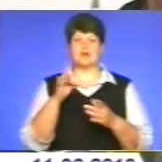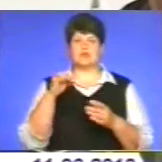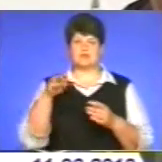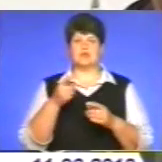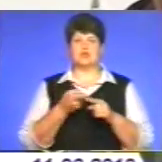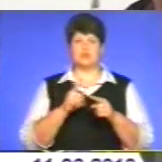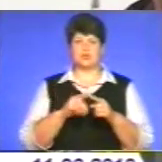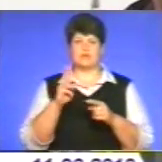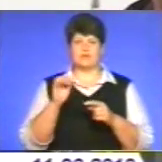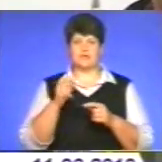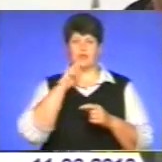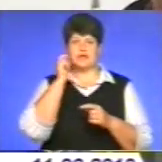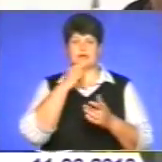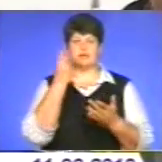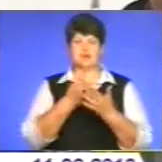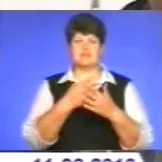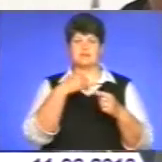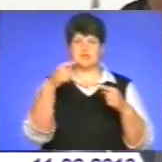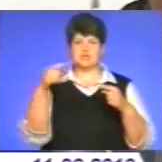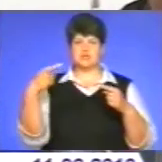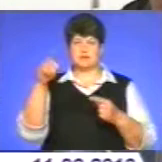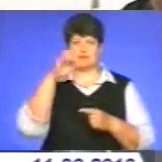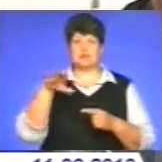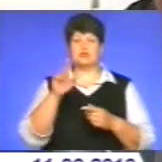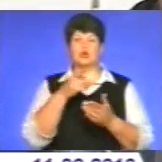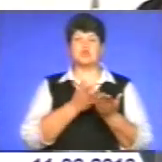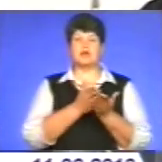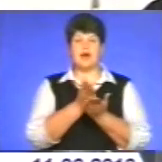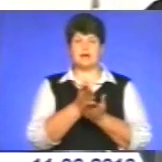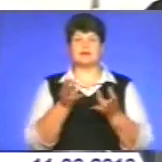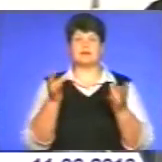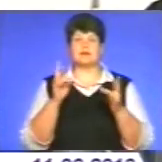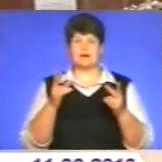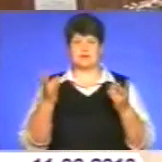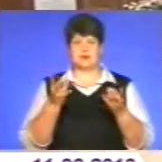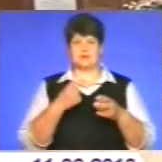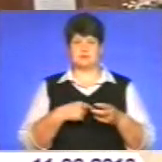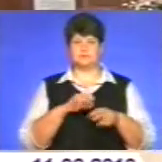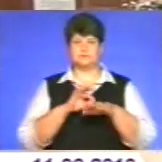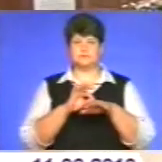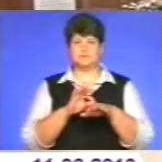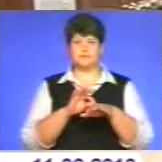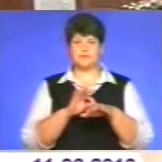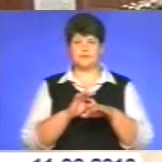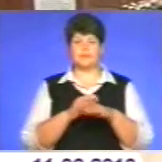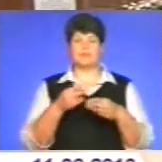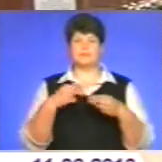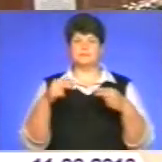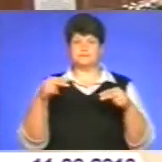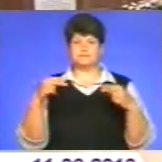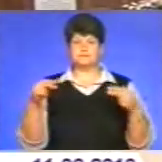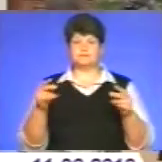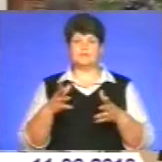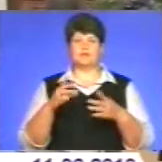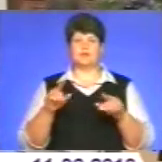Певною мірою Україна показує всім іншим країнам той шлях, яким повинні вони йти. У Держслужбі з лікарських засобів кажуть, що знешкодили